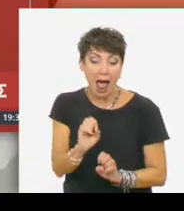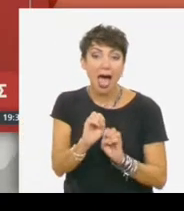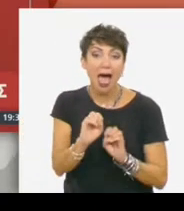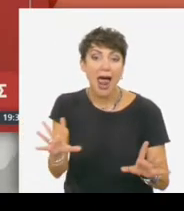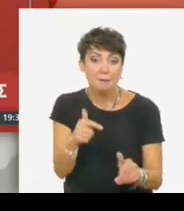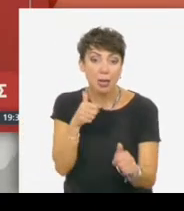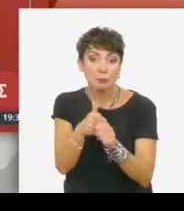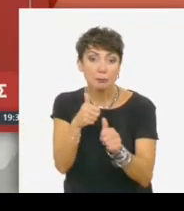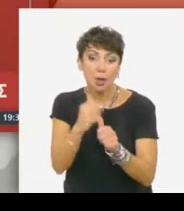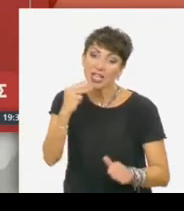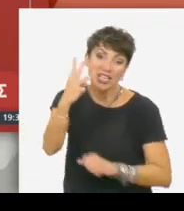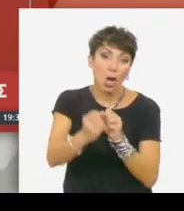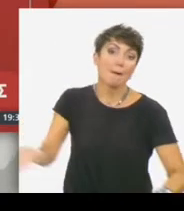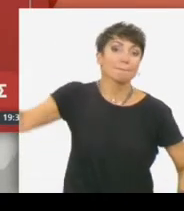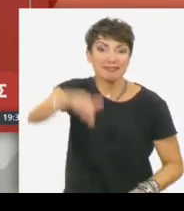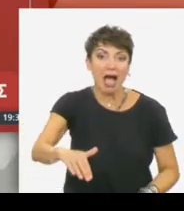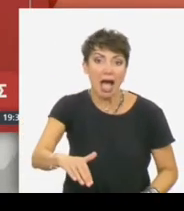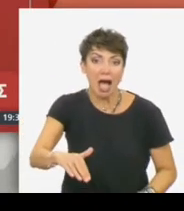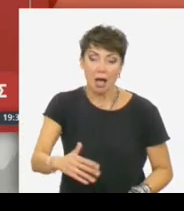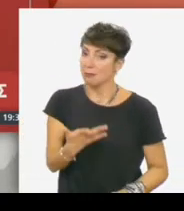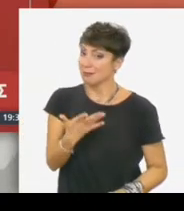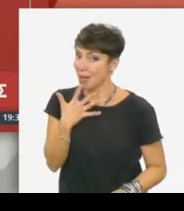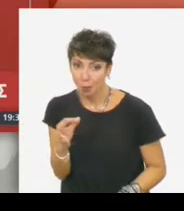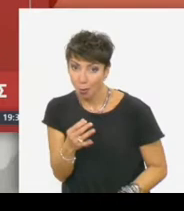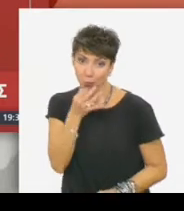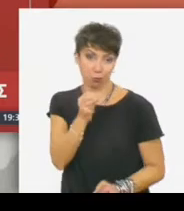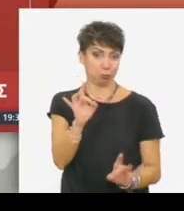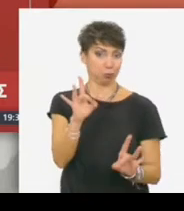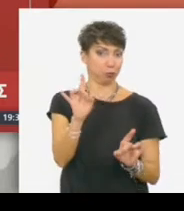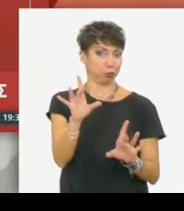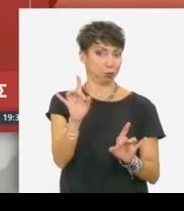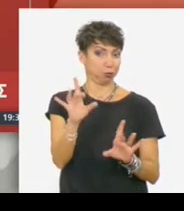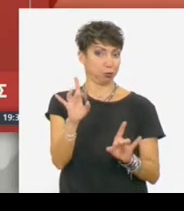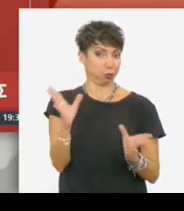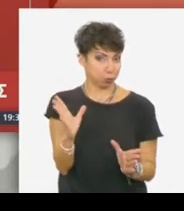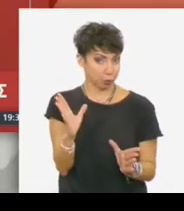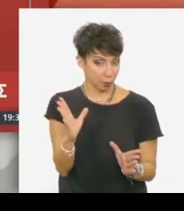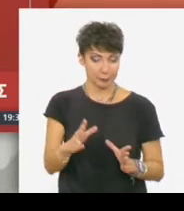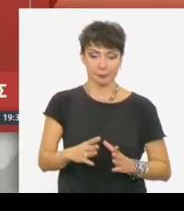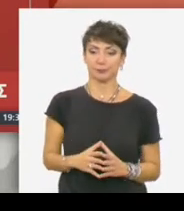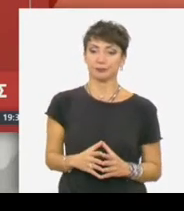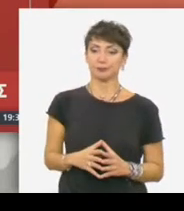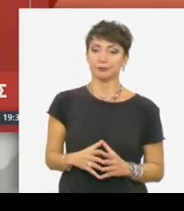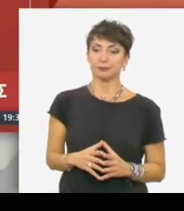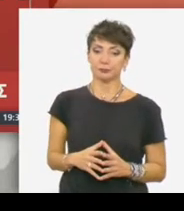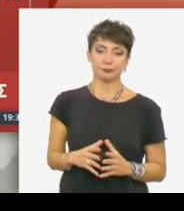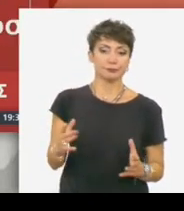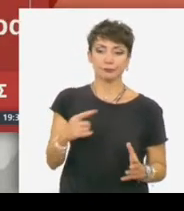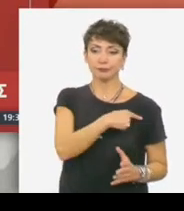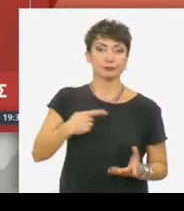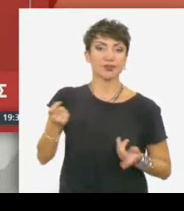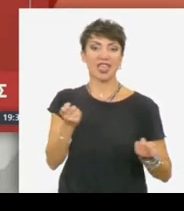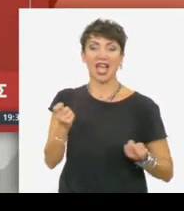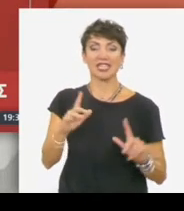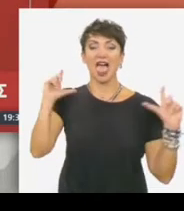διάρκεια της αλλά όχι και για τους λόγους που ζητήθηκε επιτρέπεται να γίνει τρία χρόνια μετά τη λήξη της παρακολούθησης. Διοικητής της